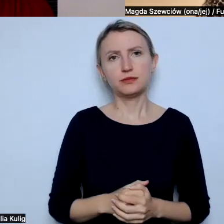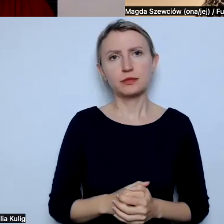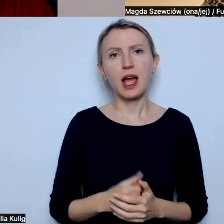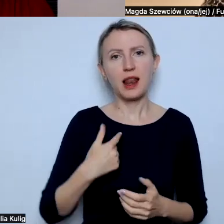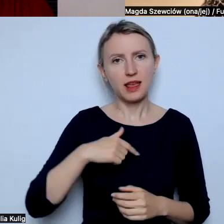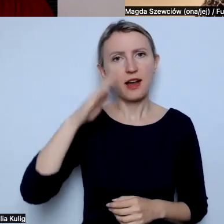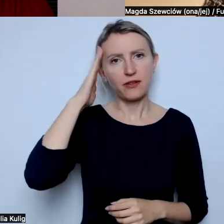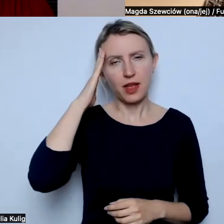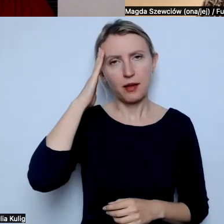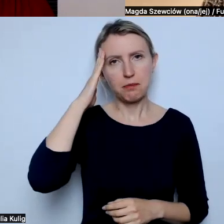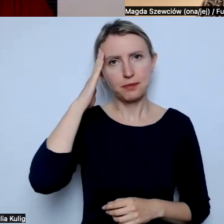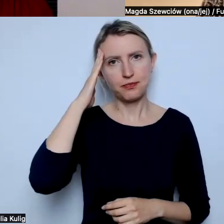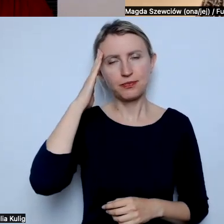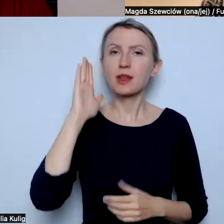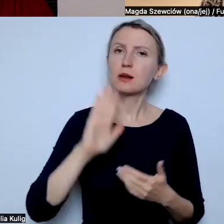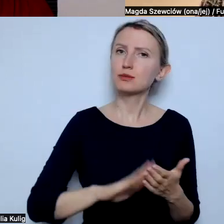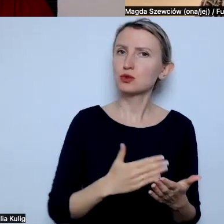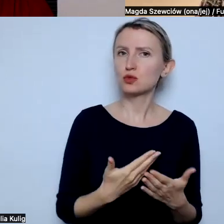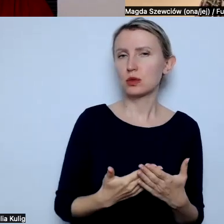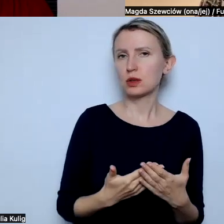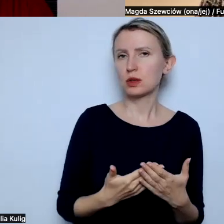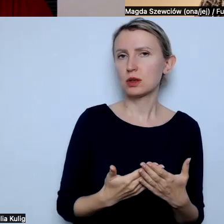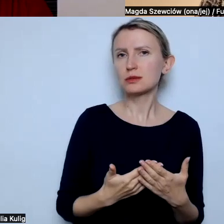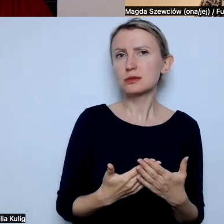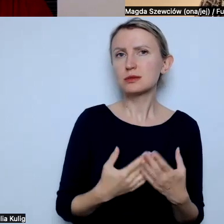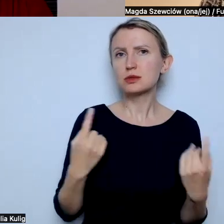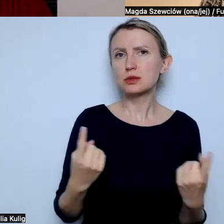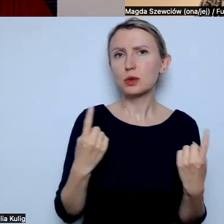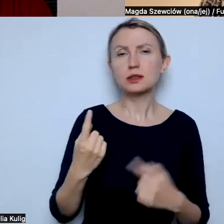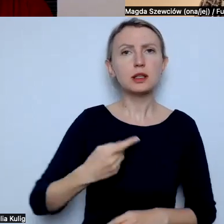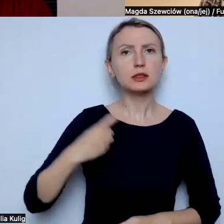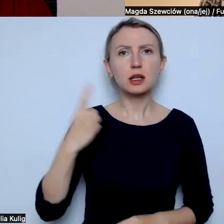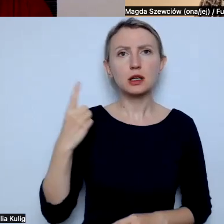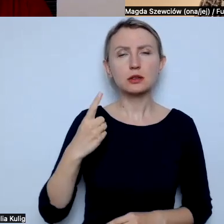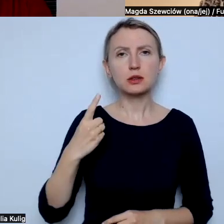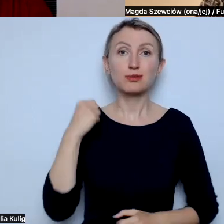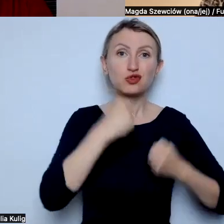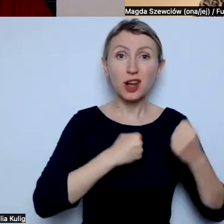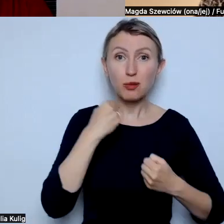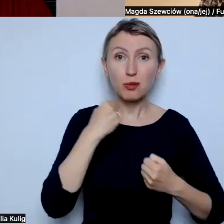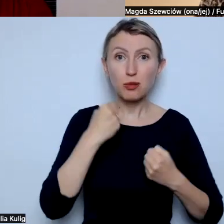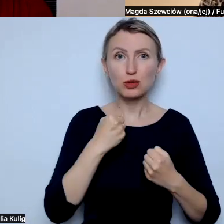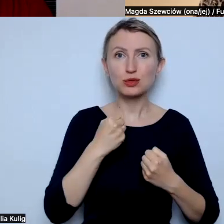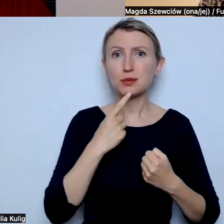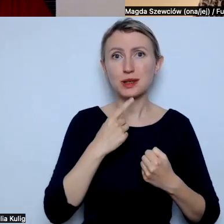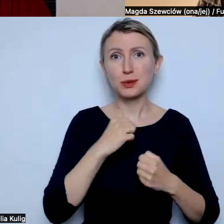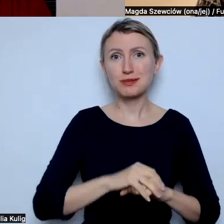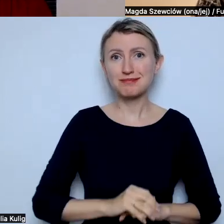sobie sprawę, że czasem na przykład w przypadku zagrożenia przemocą fizyczną będzie niewystarczające.